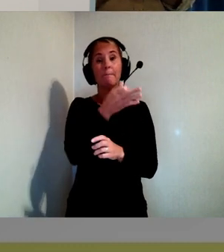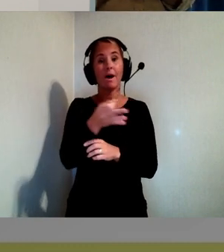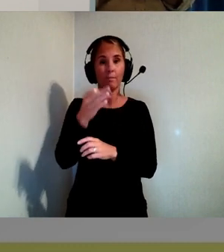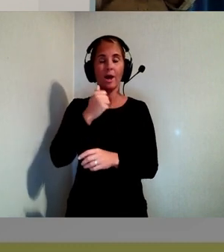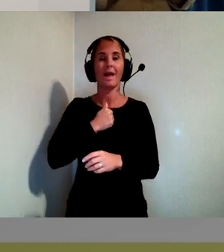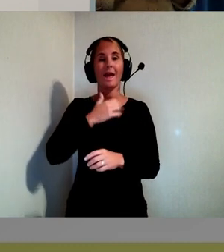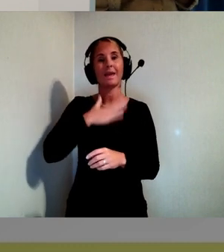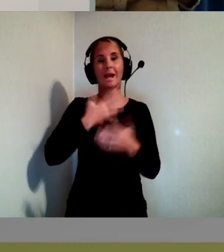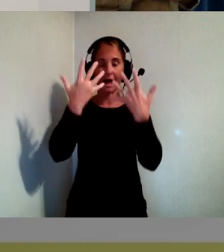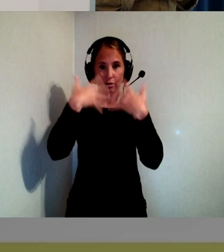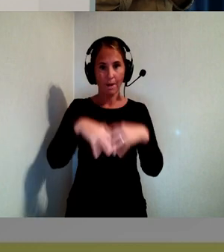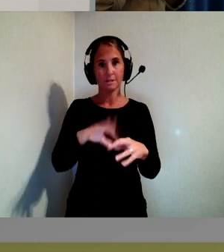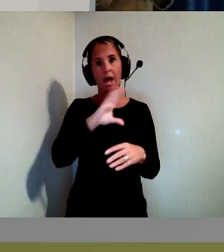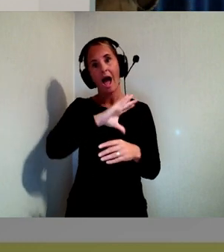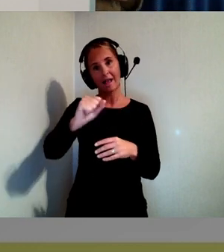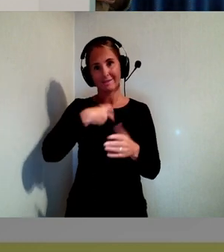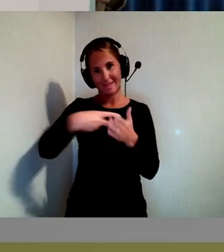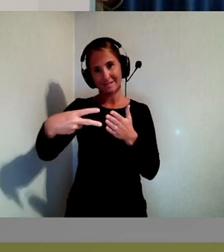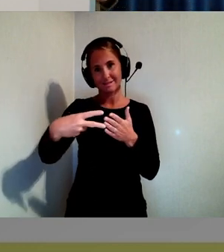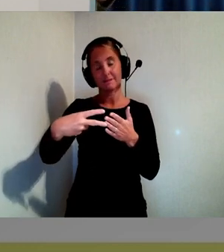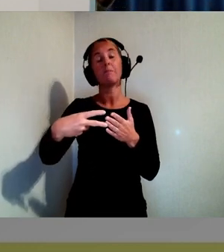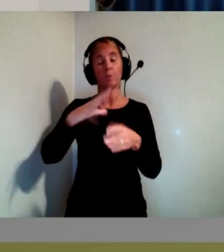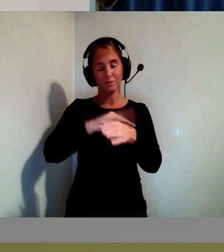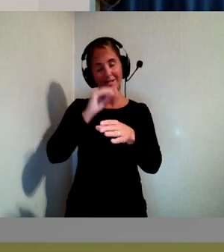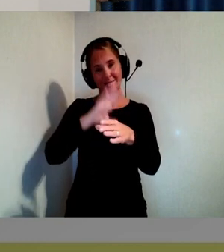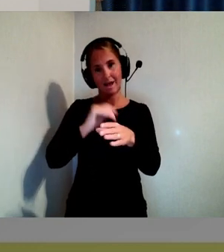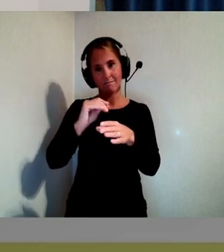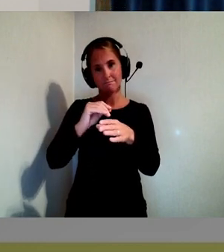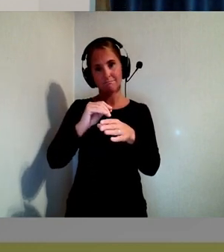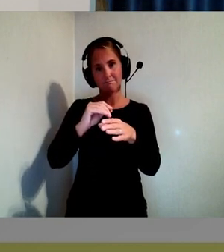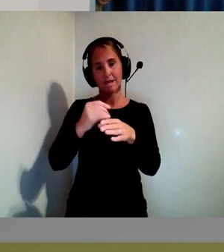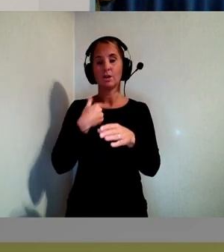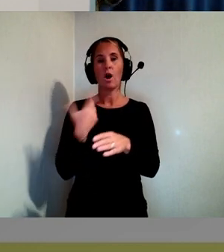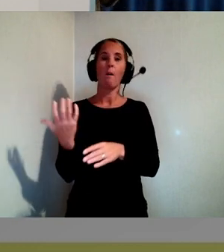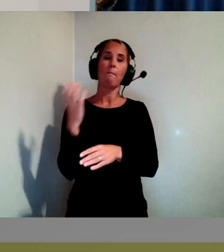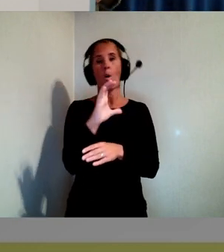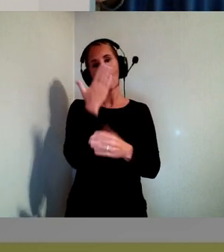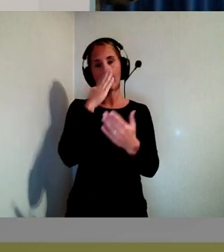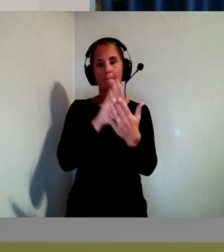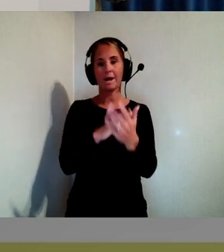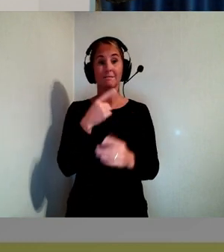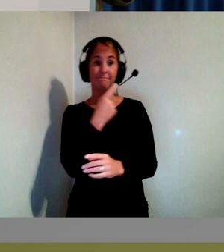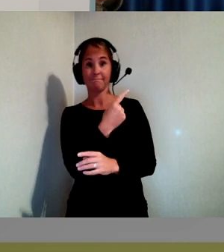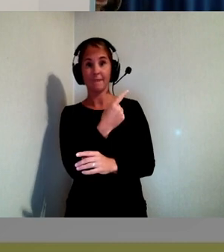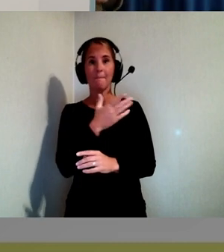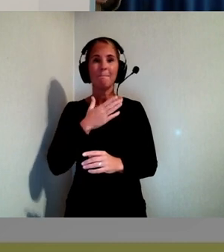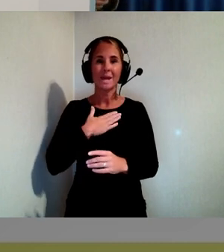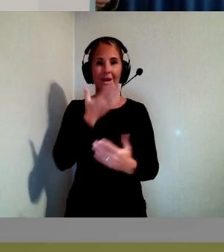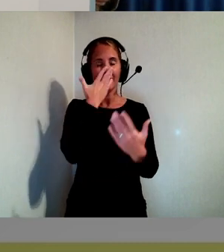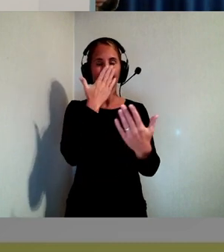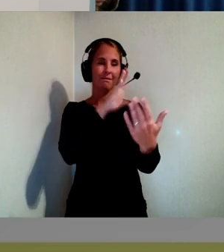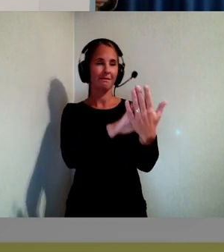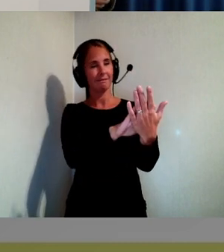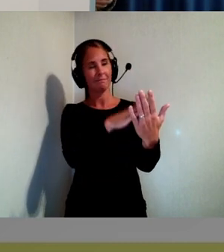alltextgenerering på svenska. Och jag slängde in den här bilden som i min tolkning då